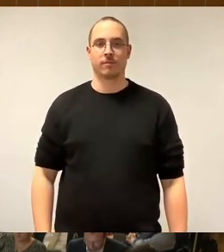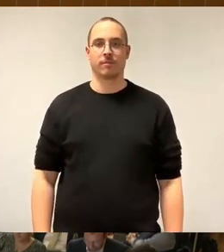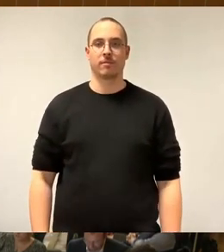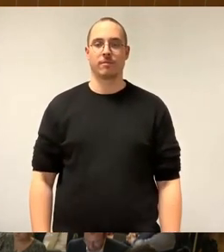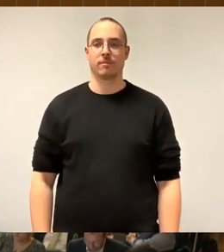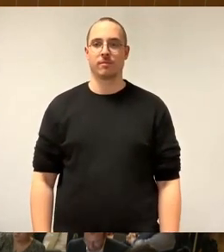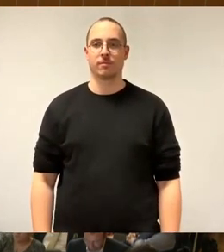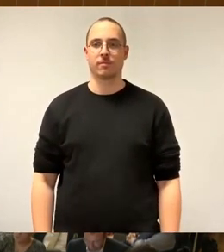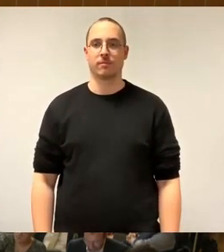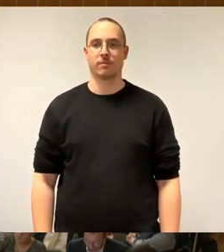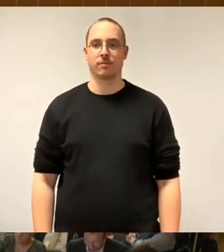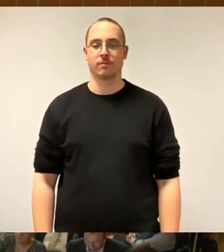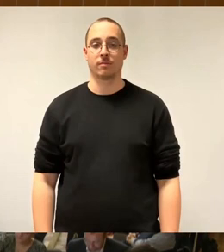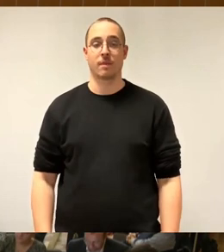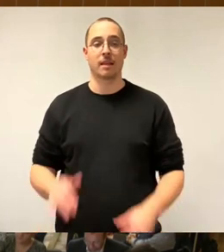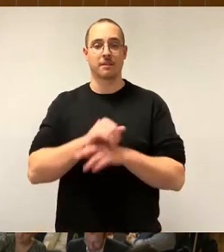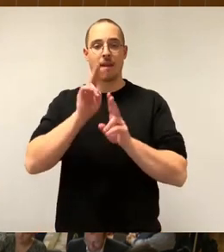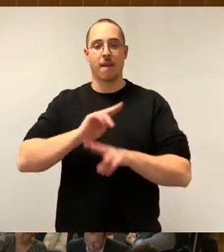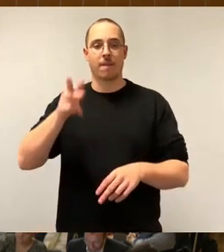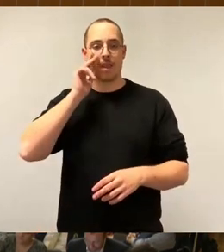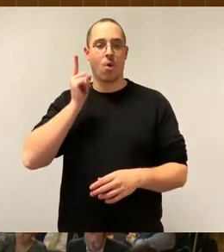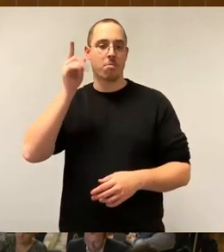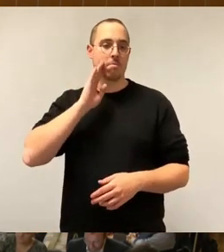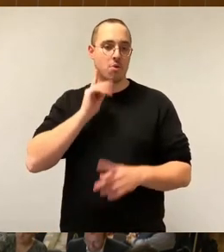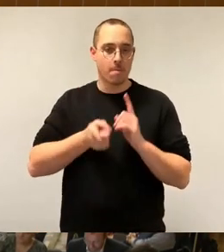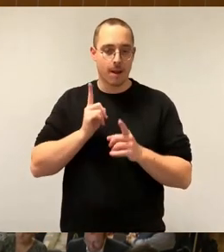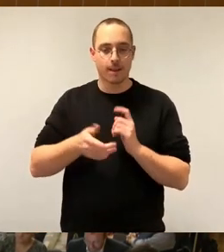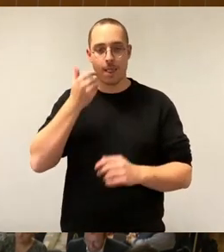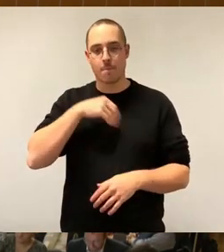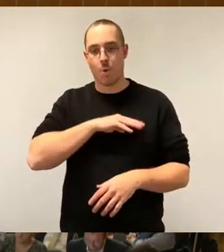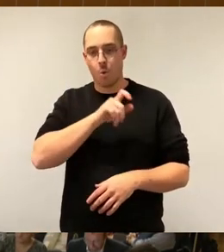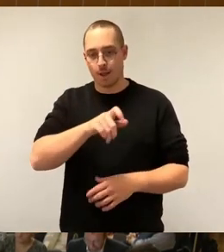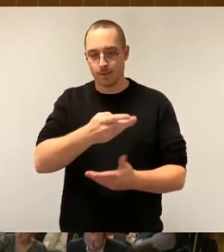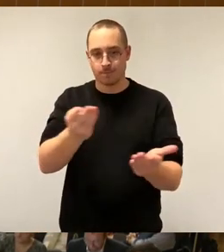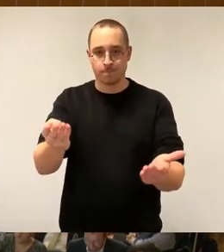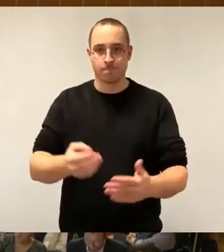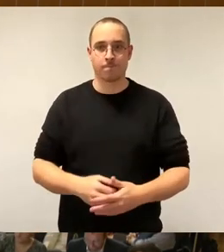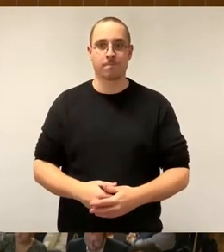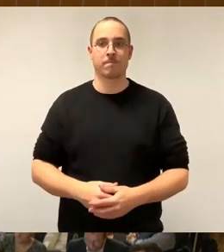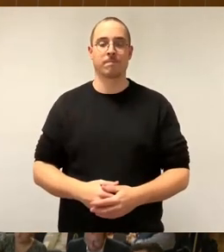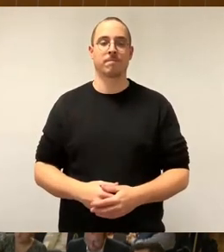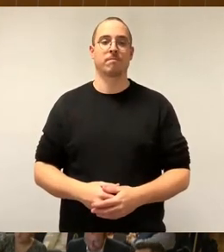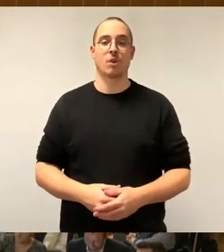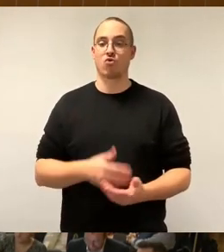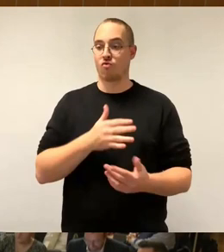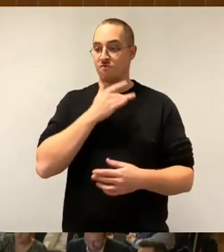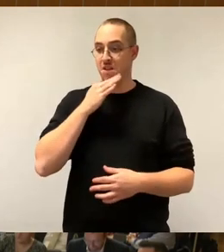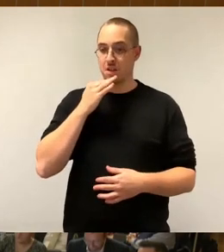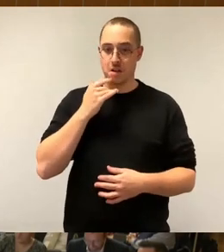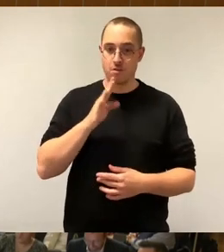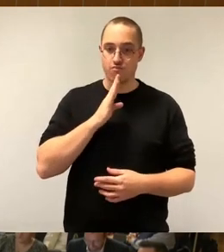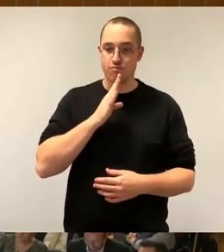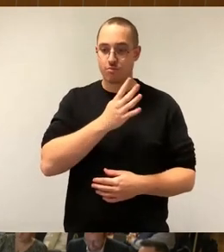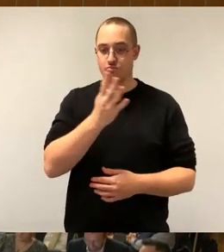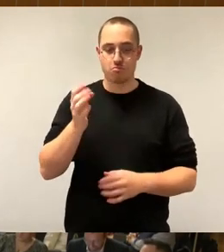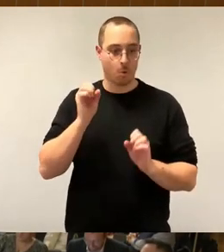Sehr geehrter Herr Oberbürgermeister, liebe Kolleginnen und Kollegen. Nun haben ja schon viele gesprochen und es ist immer ganz gut, dass man darauf dann eingehen kann.